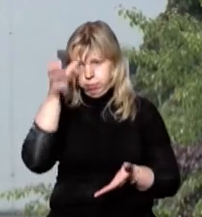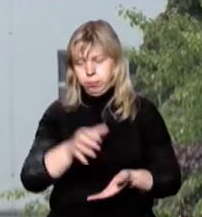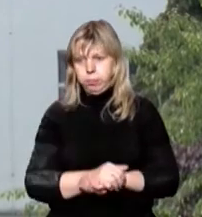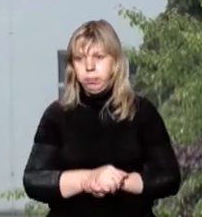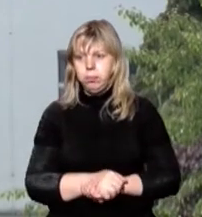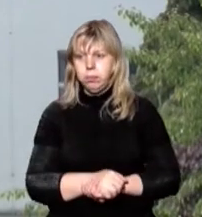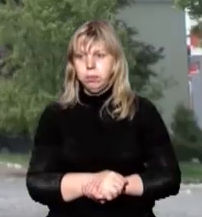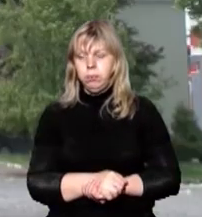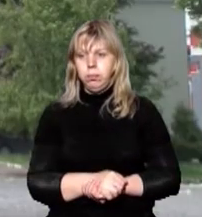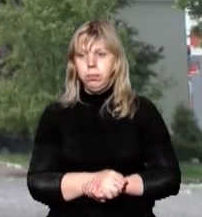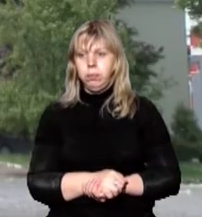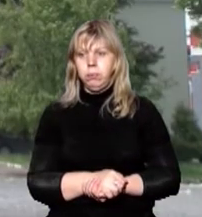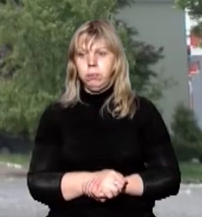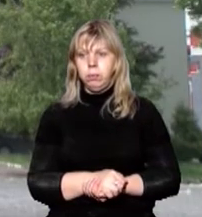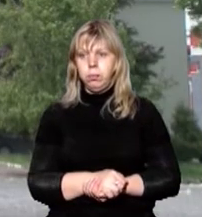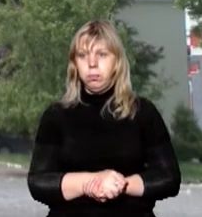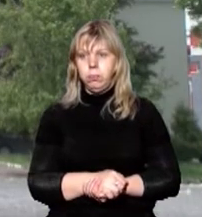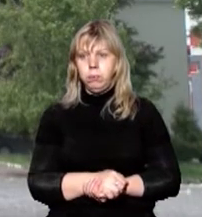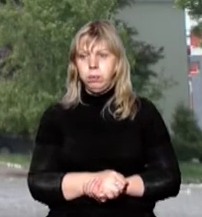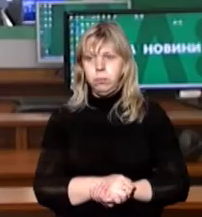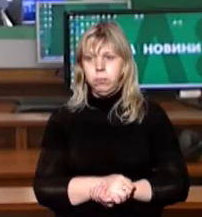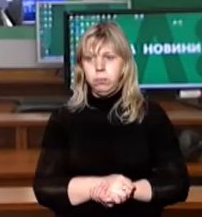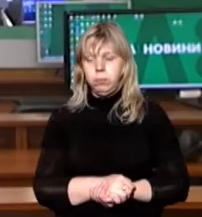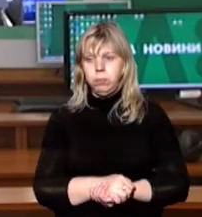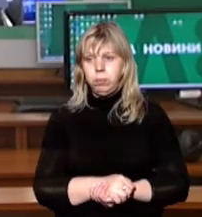Андрій Андрусяк, Іван Шимко, новини на Суспільному.